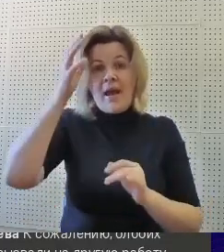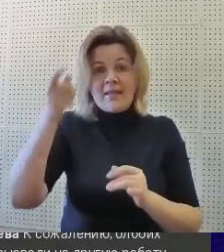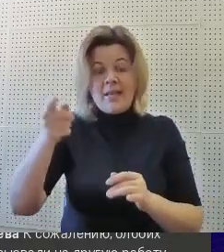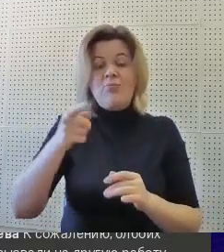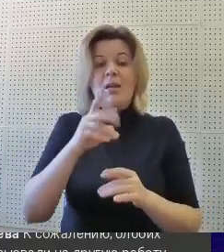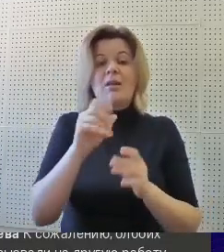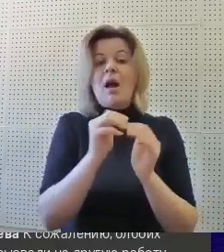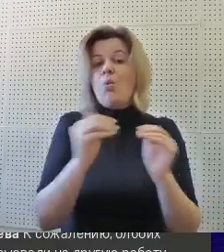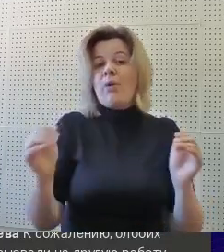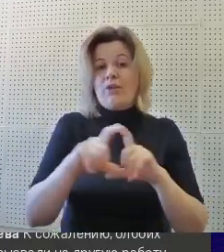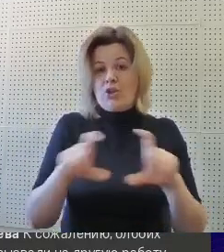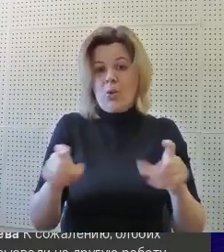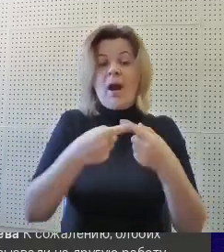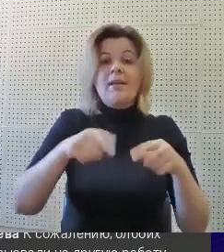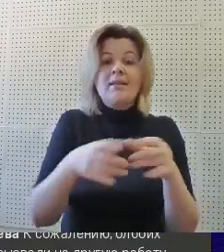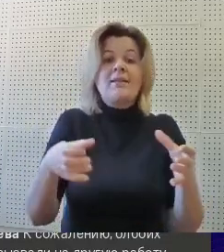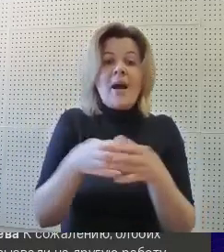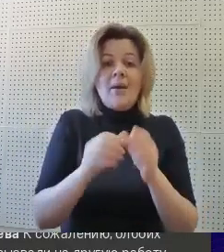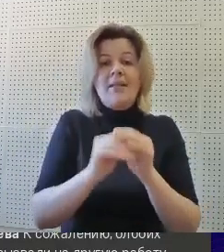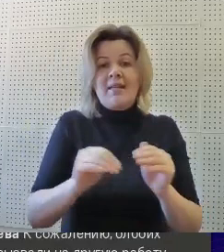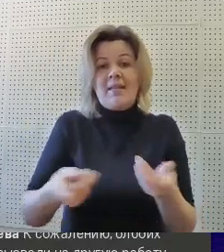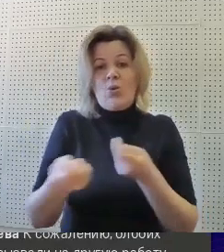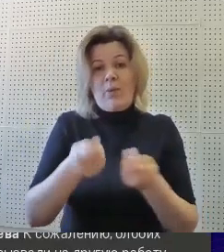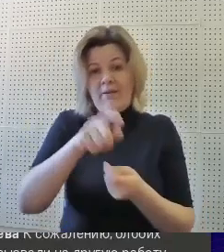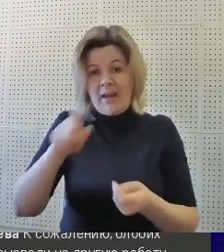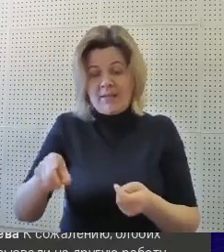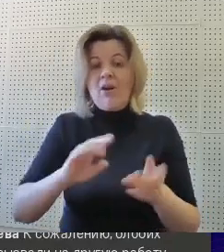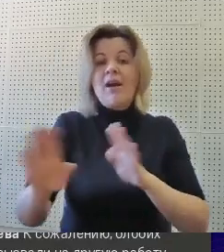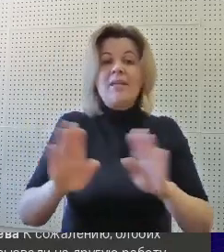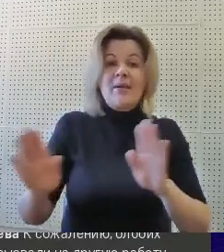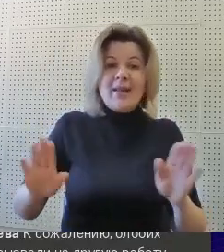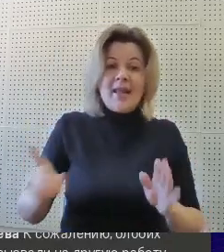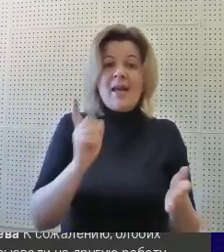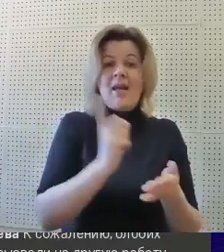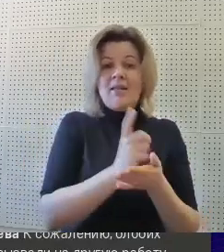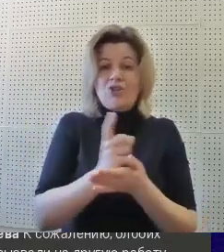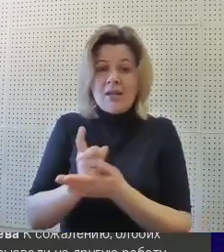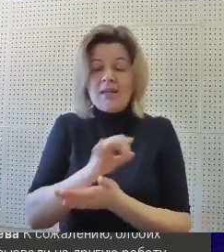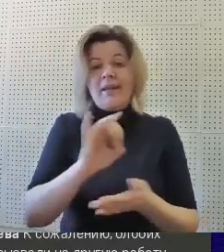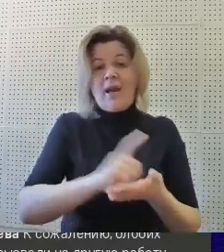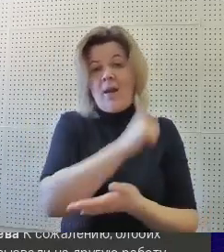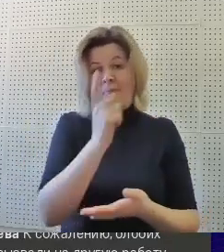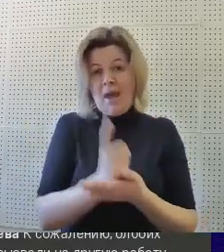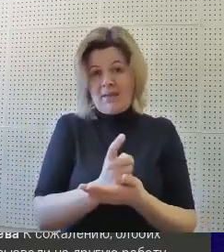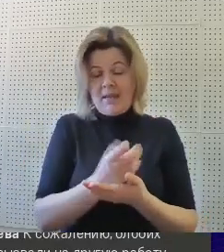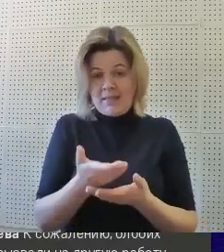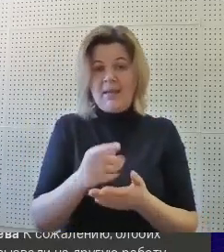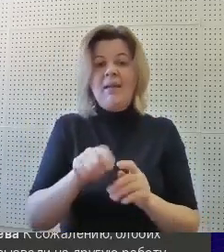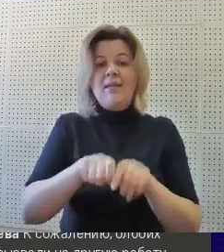уровне школы. Организация команды детей-управленцев. Распределение должностей и обязанностей.